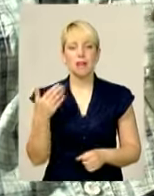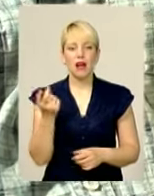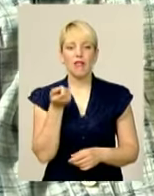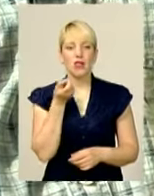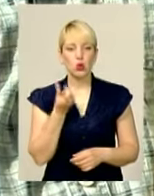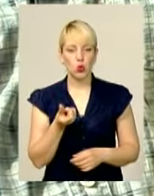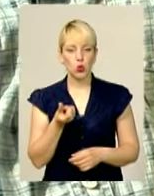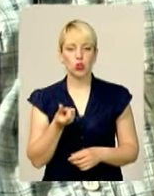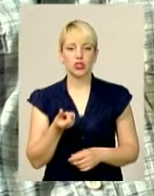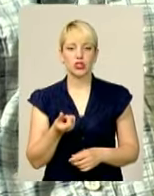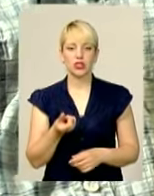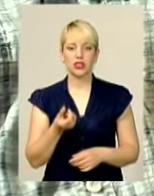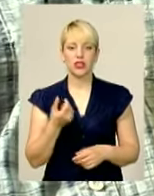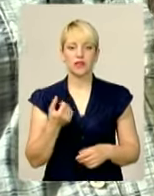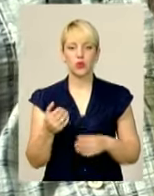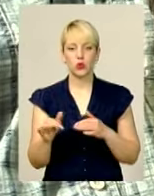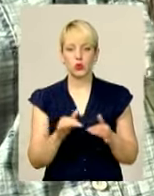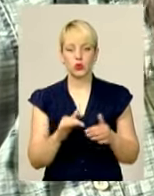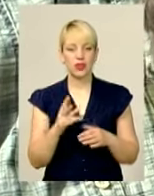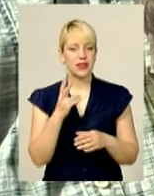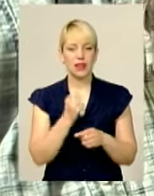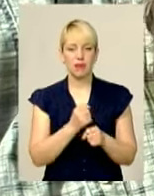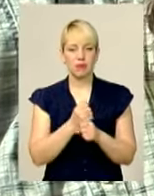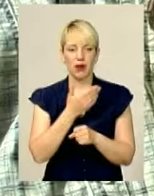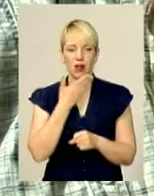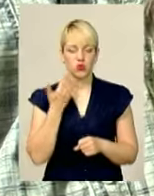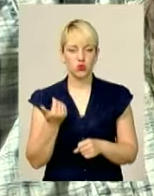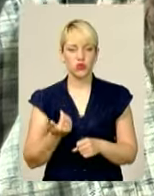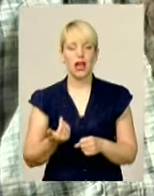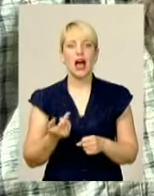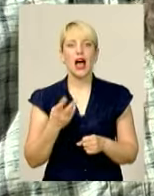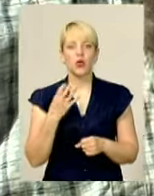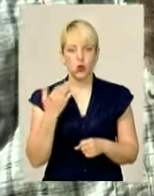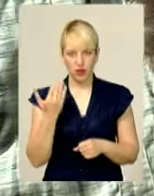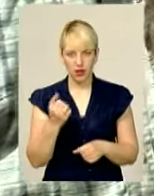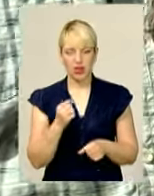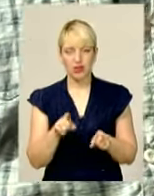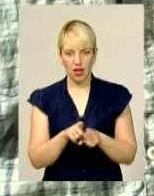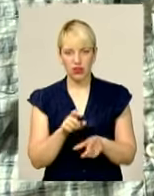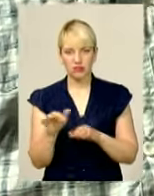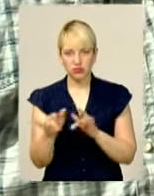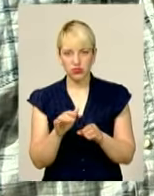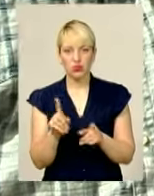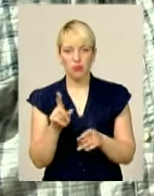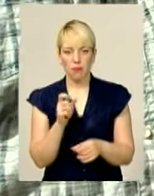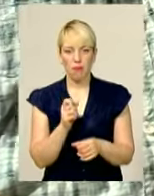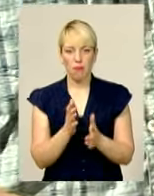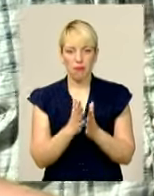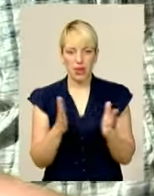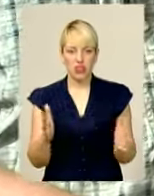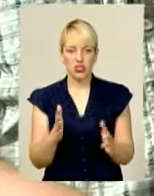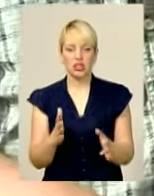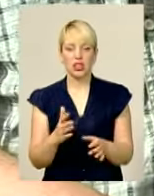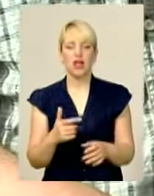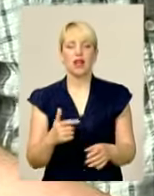не працює. Не працює, так? Але ти так робиш, щоб вона більше працювала. Я